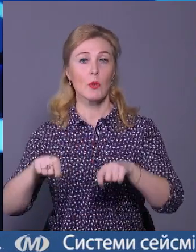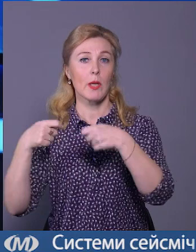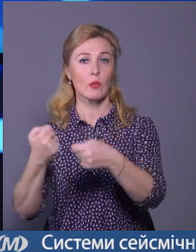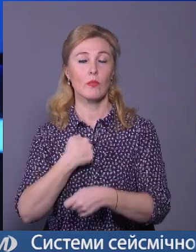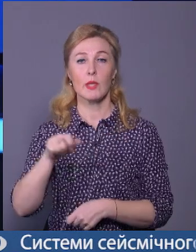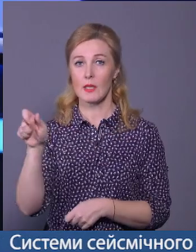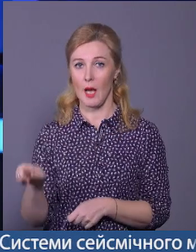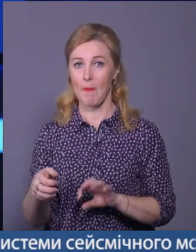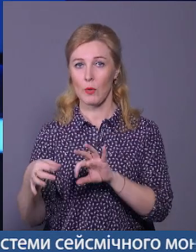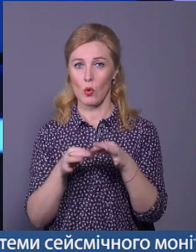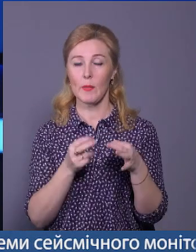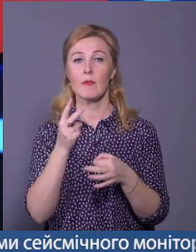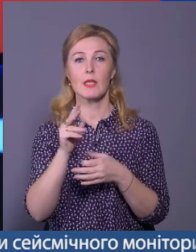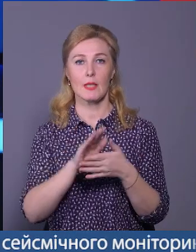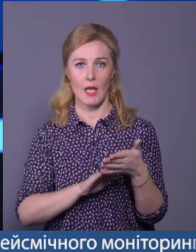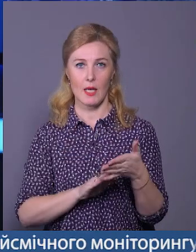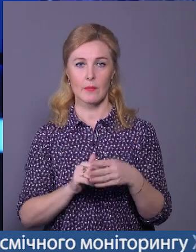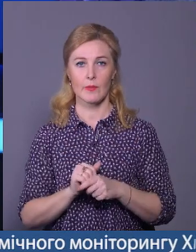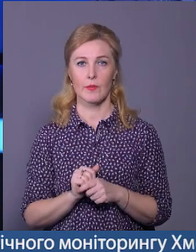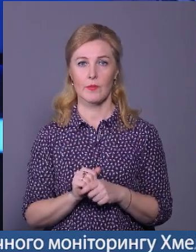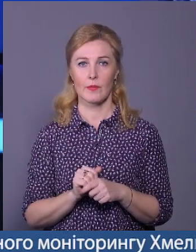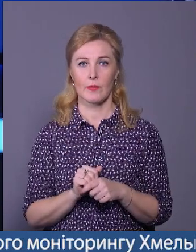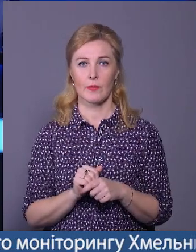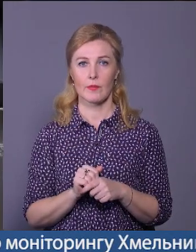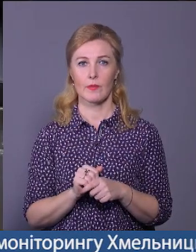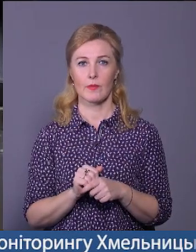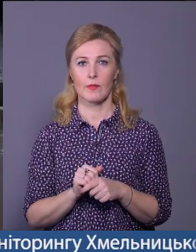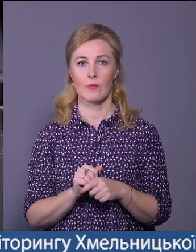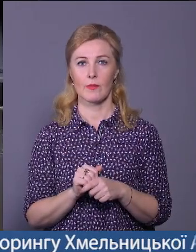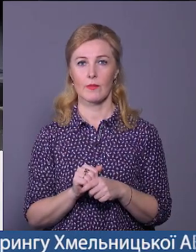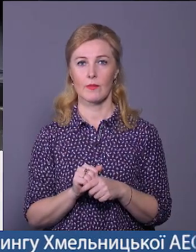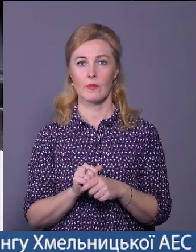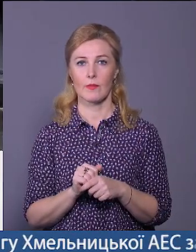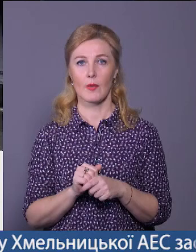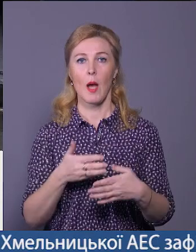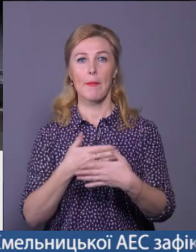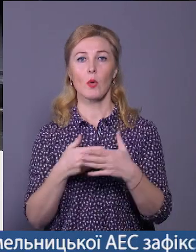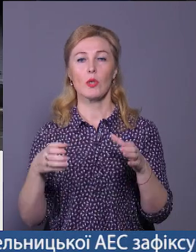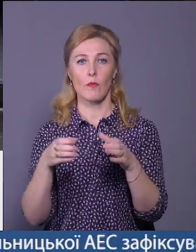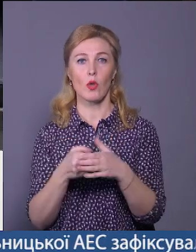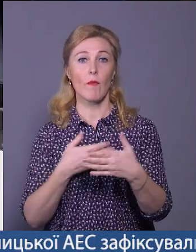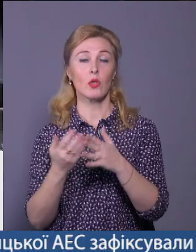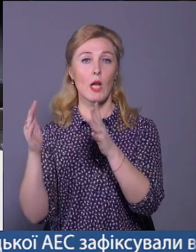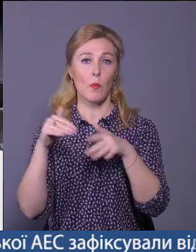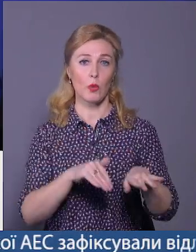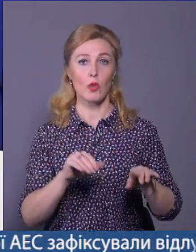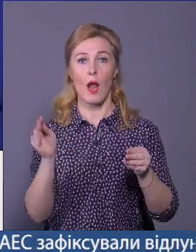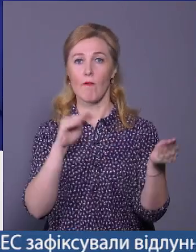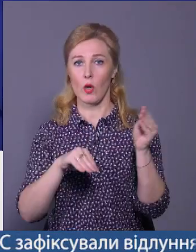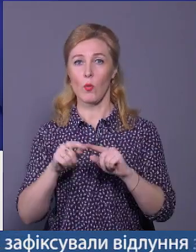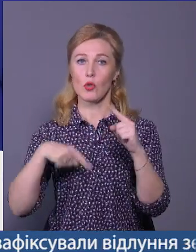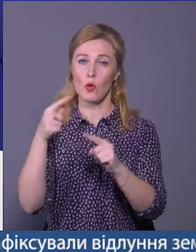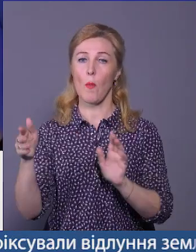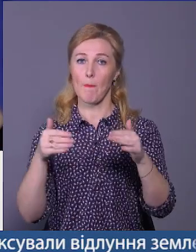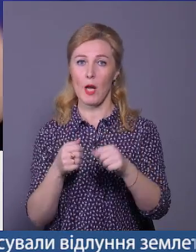бійцям. Подробиці розповість Олександра Семенюк. В благодійному фонді «Волонтери Поділля» формують чергову